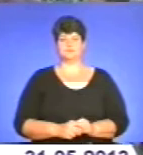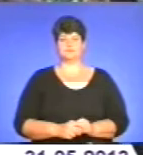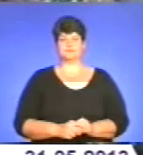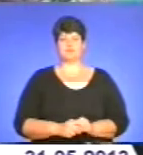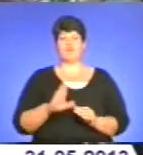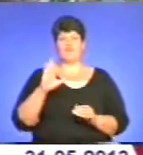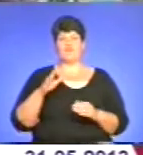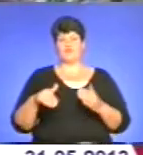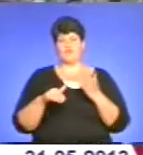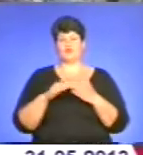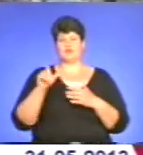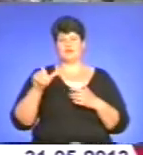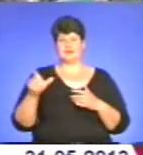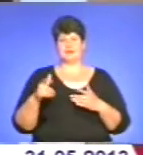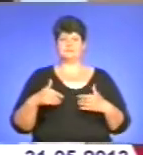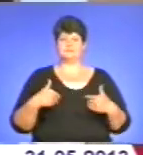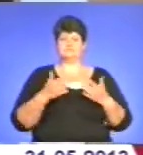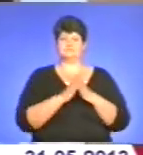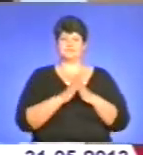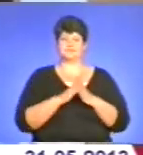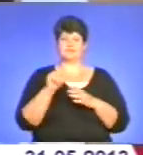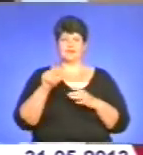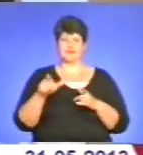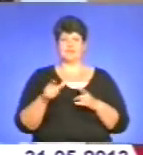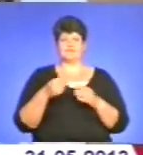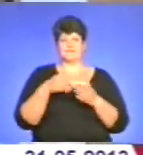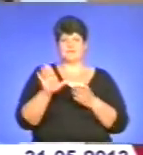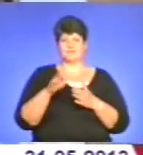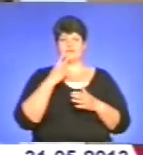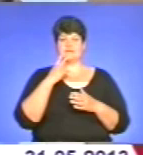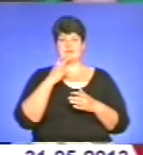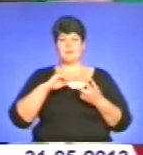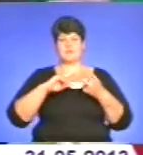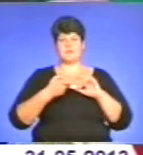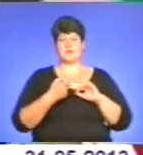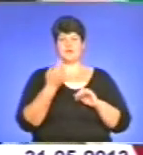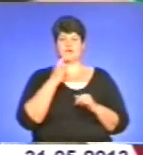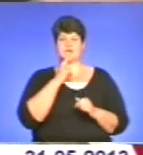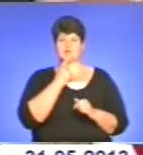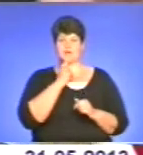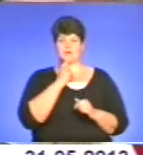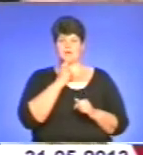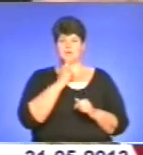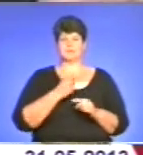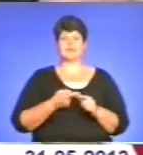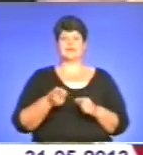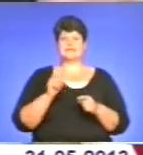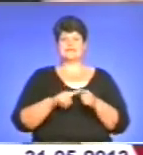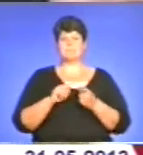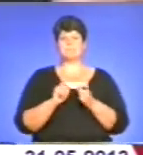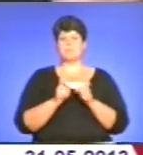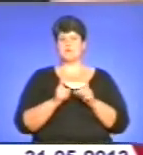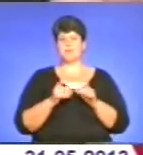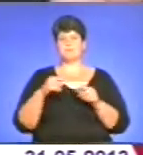Волонтери акції заохочували курців відмовитися від цигарки, а натомість обміняти її на цукерку. Це боротьба